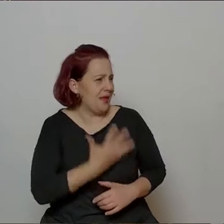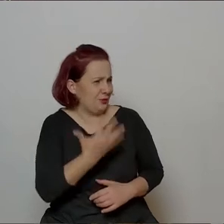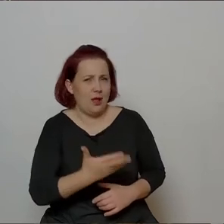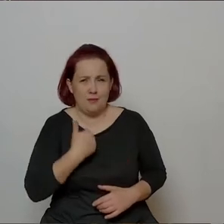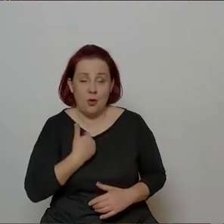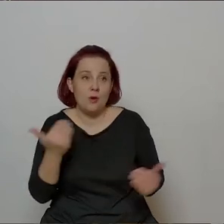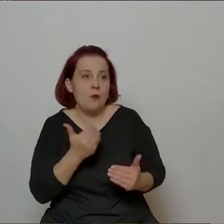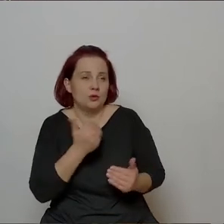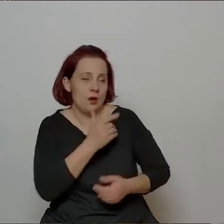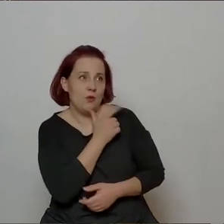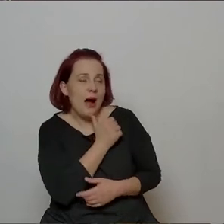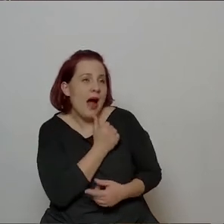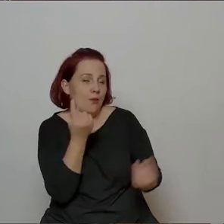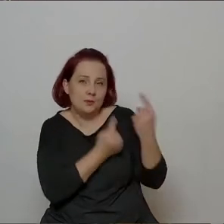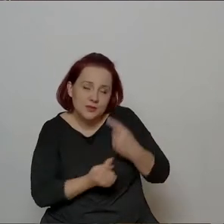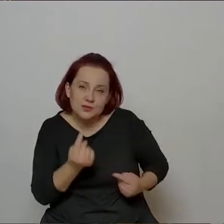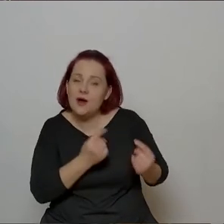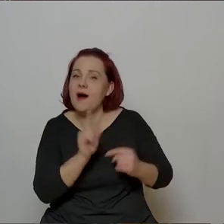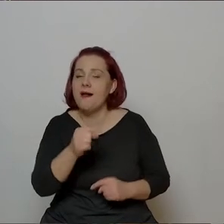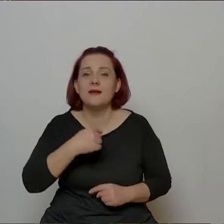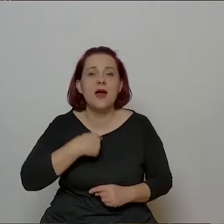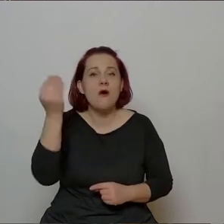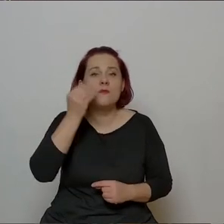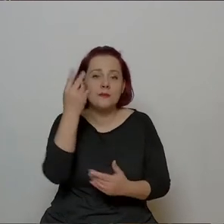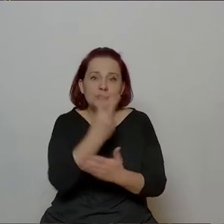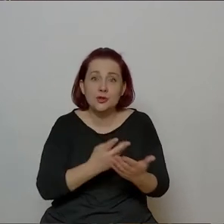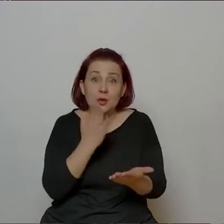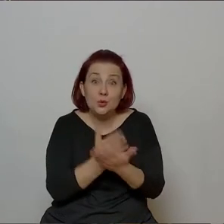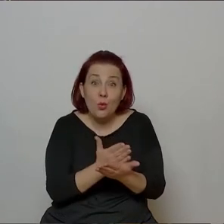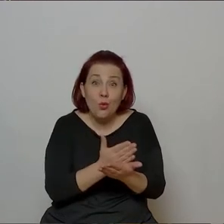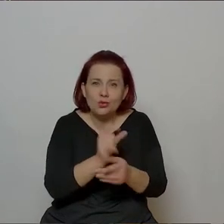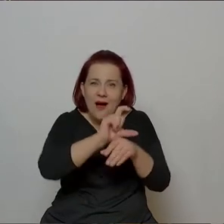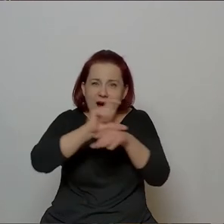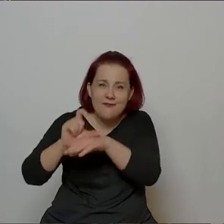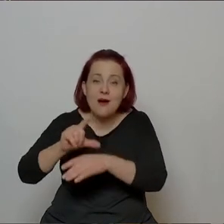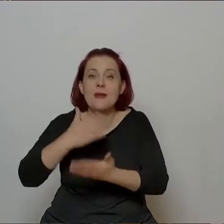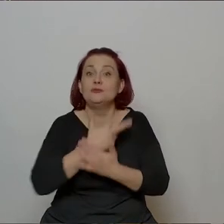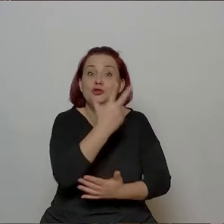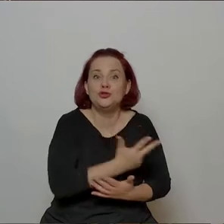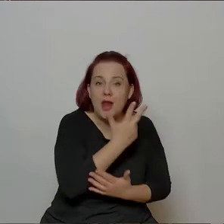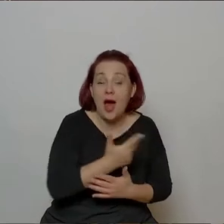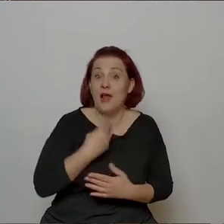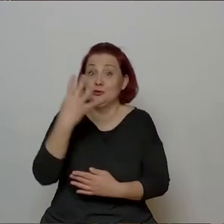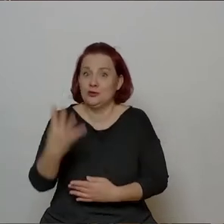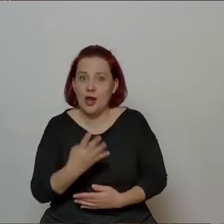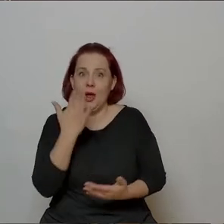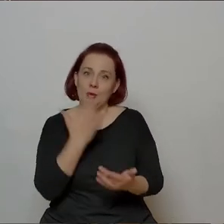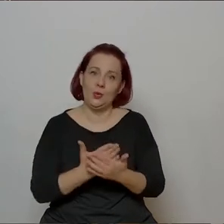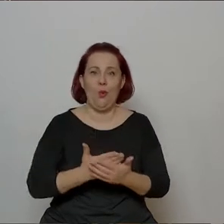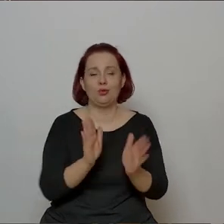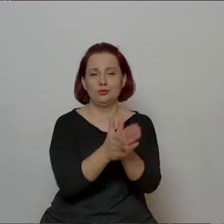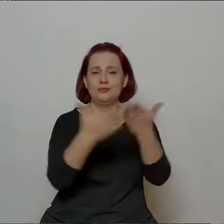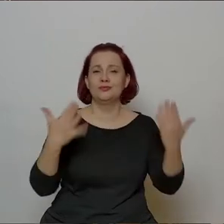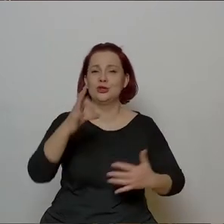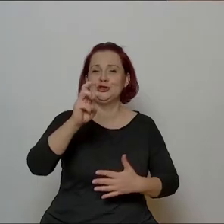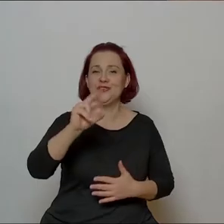może się wydawać niewiarygodne, ale ja umiałam czytać drukowane litery na szyldach, jak miałam trzy lata, jak miałam cztery, to już czytałam Świerszczyka, a się wtedy